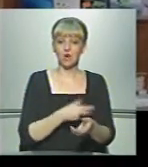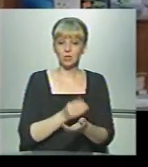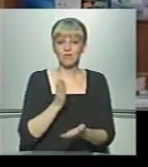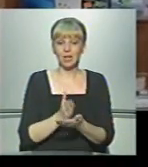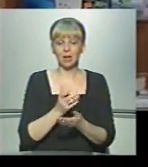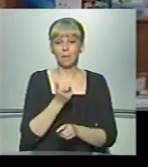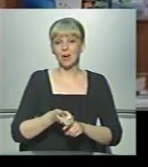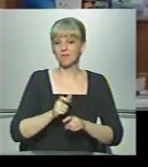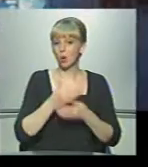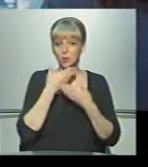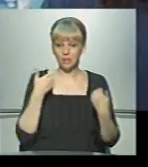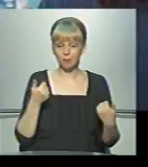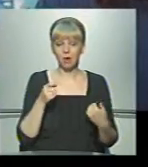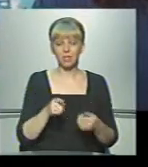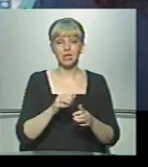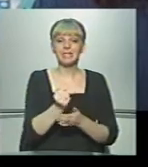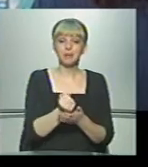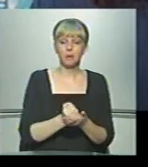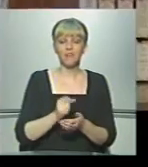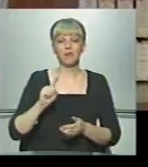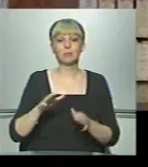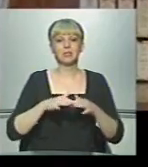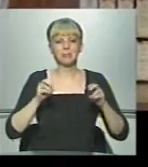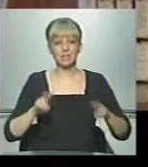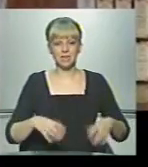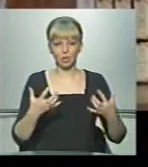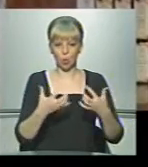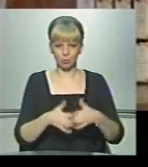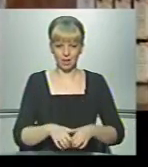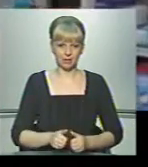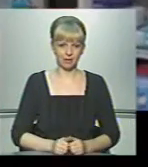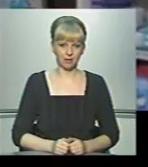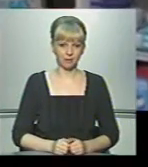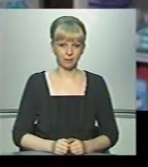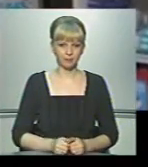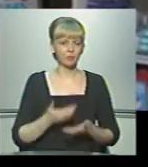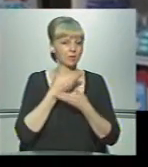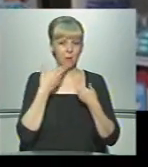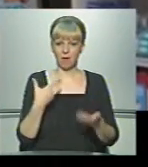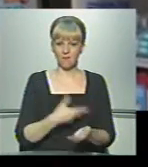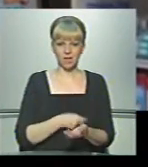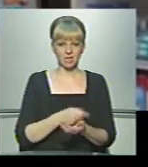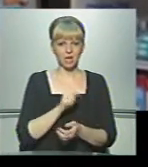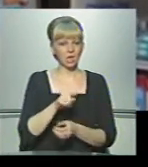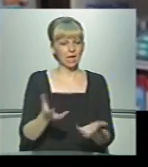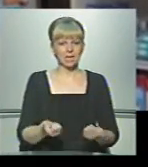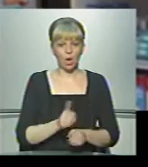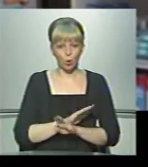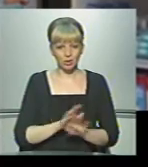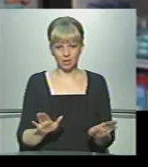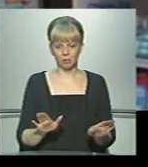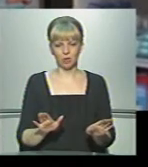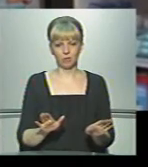наявності переважно немає, так як їхній зберігання вимагає спеціального обладнання. Немає вакцин, ми їх не отримуємо.